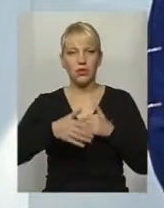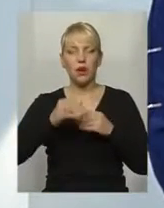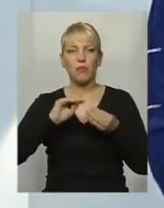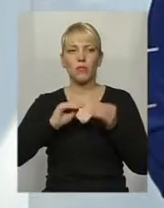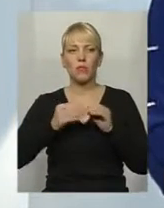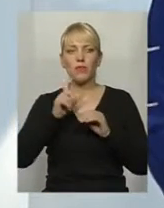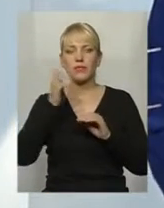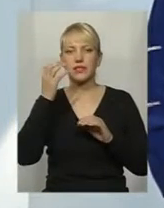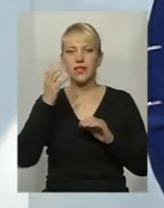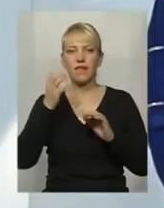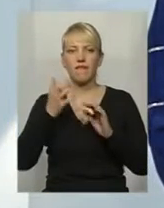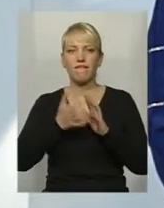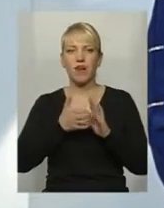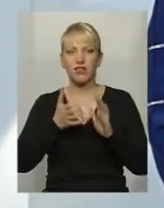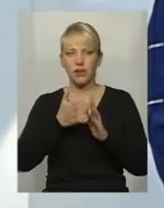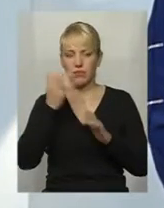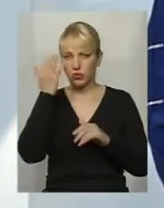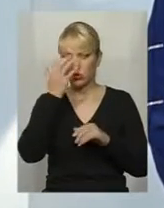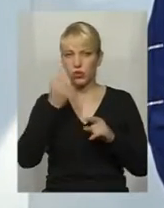сказати, власне, через призму освіти.